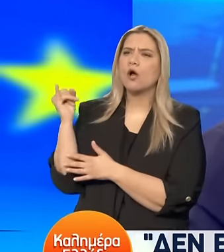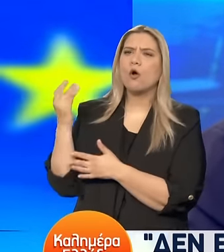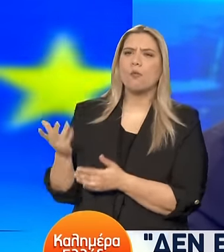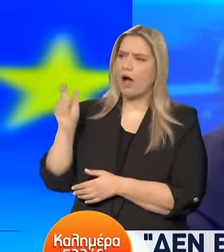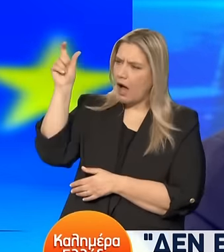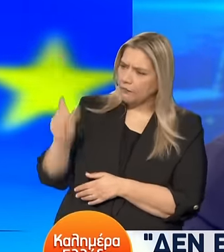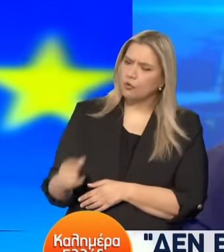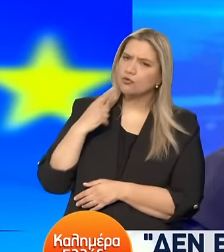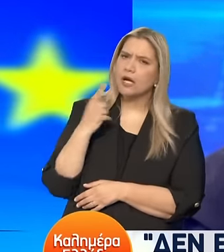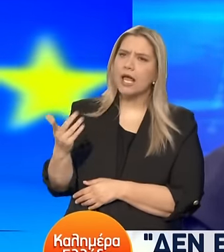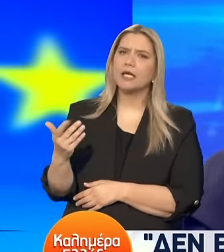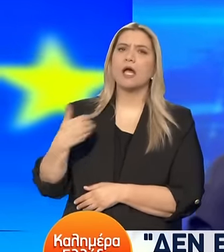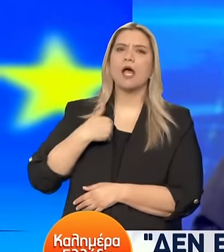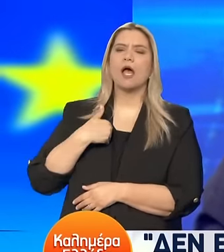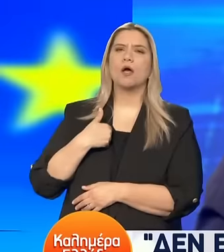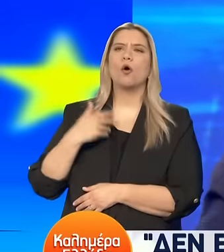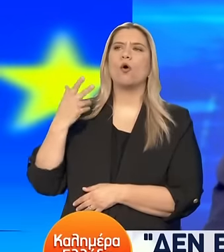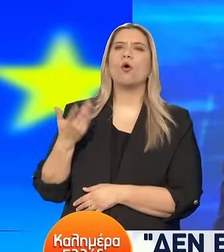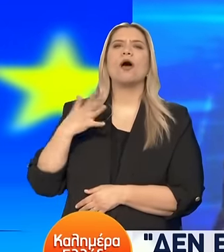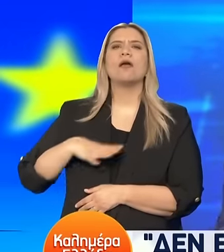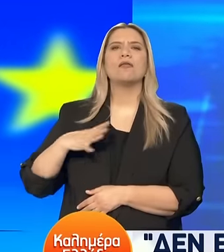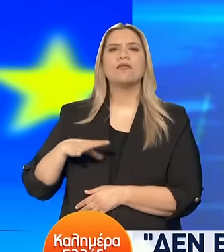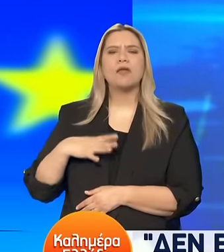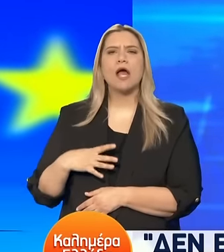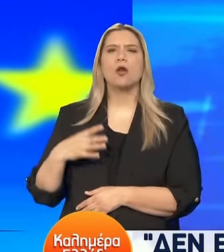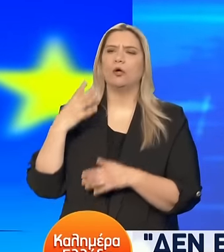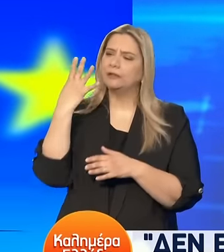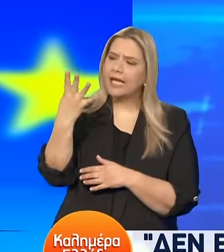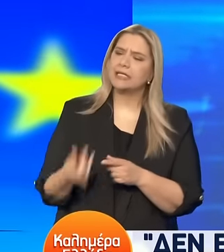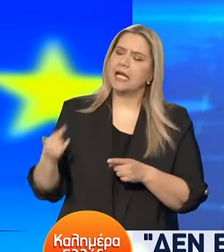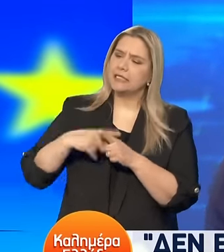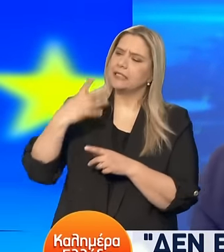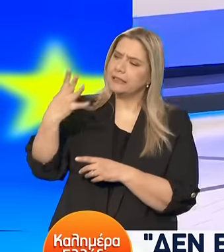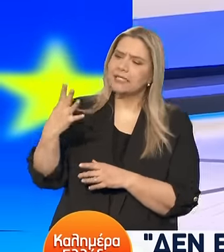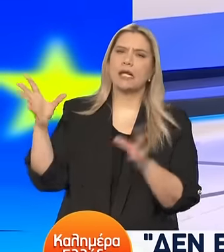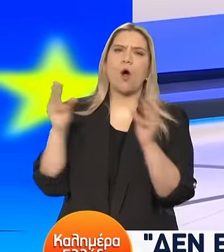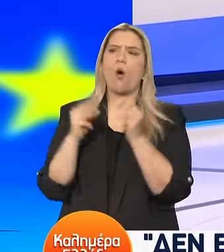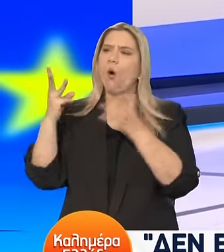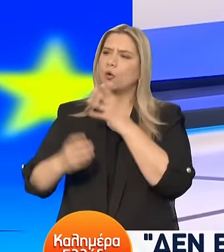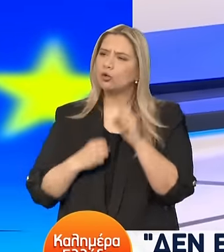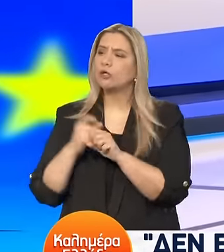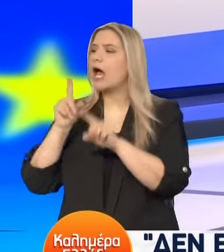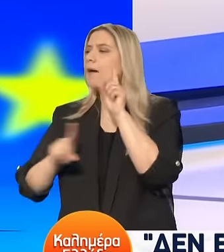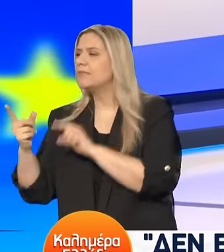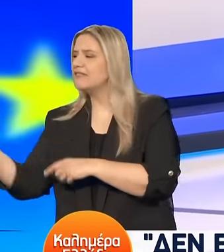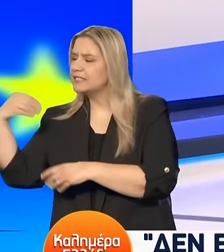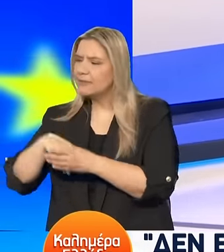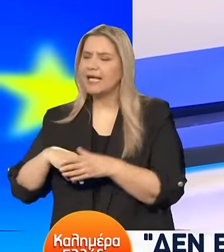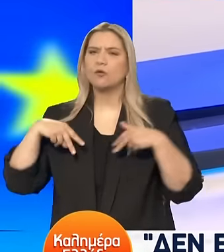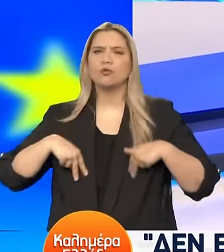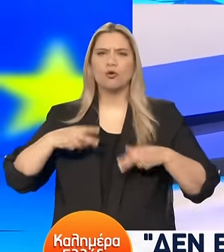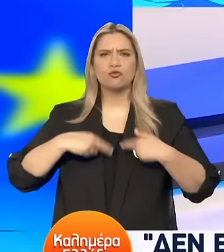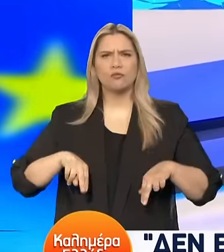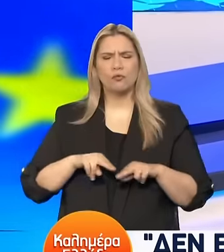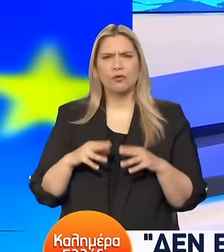Ότι εγώ θα είμαι Θέλω να είμαι Δύο τετραετίες πρωθυπουργός Και έχει καθορίσει Και λίγο Ποιοι θα συμμετέχουν Και ποιοι δεν θα συμμετέχουν Στο υπορικό του συμβούλιο